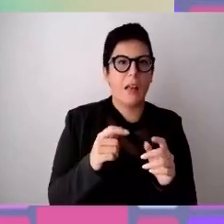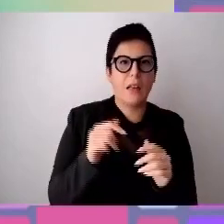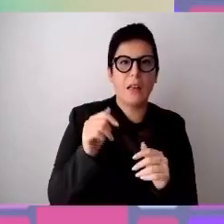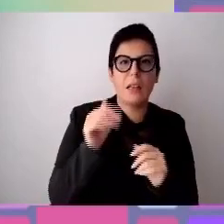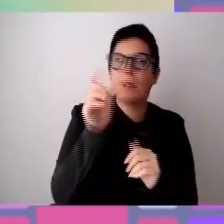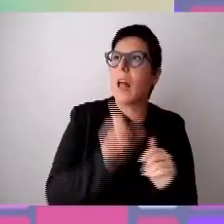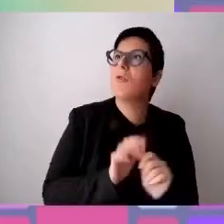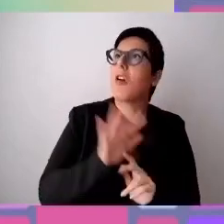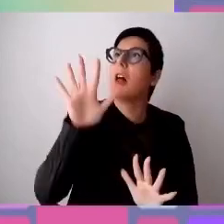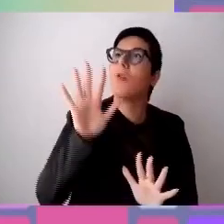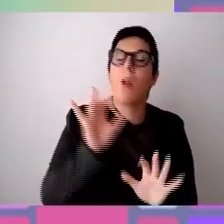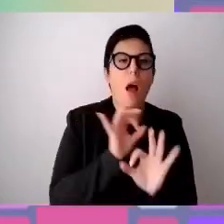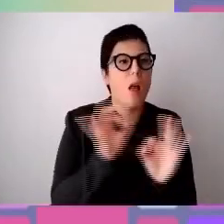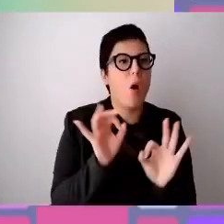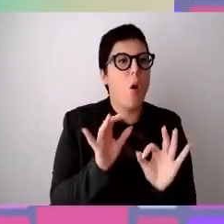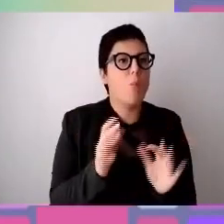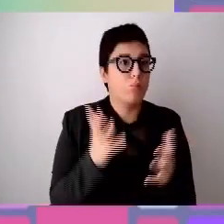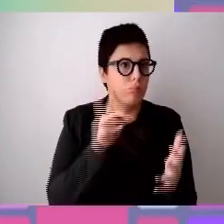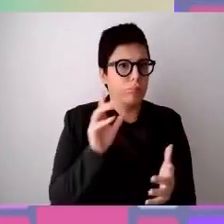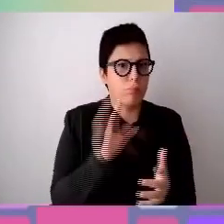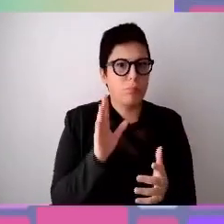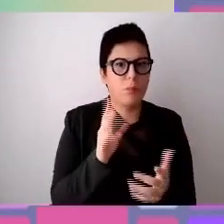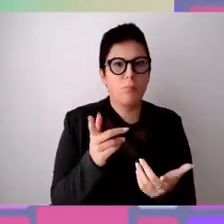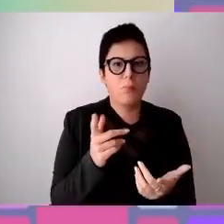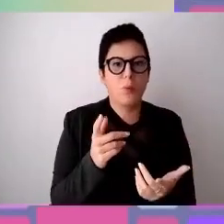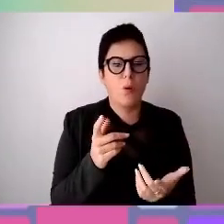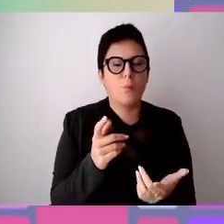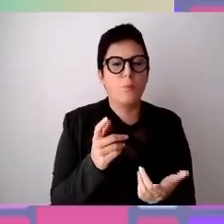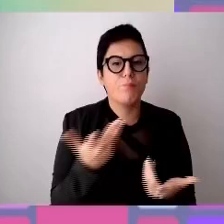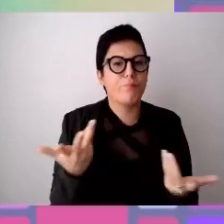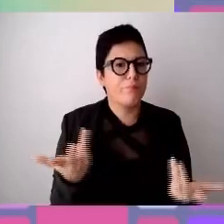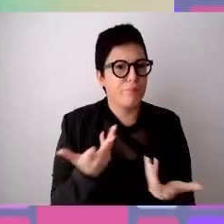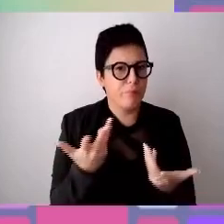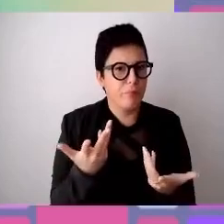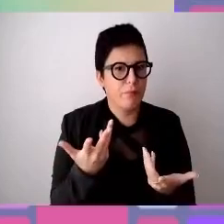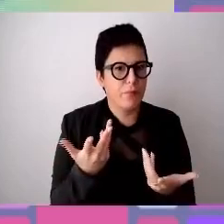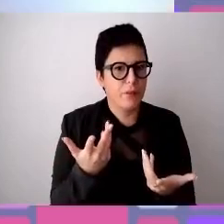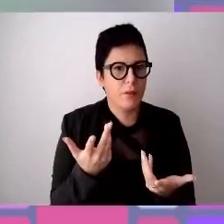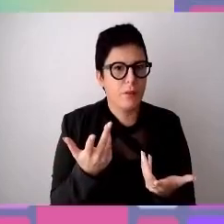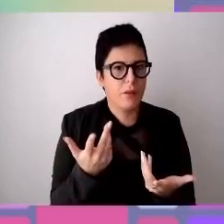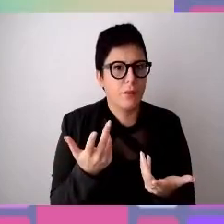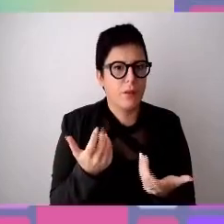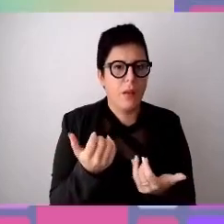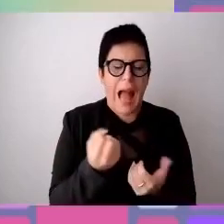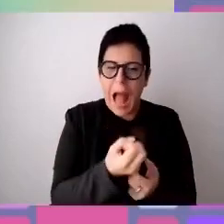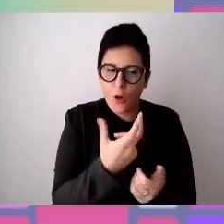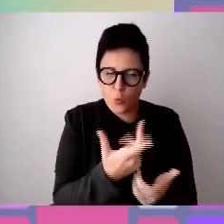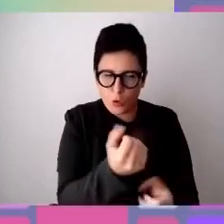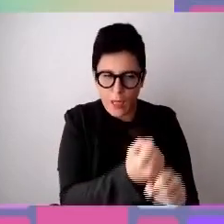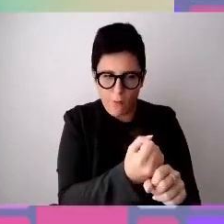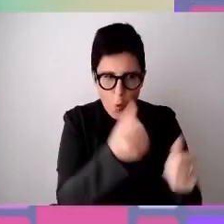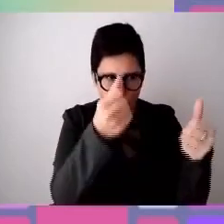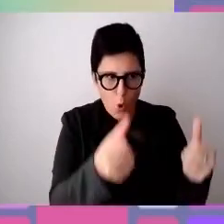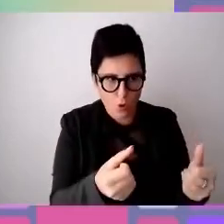rispondendo a annunci di offerte di lavoro,